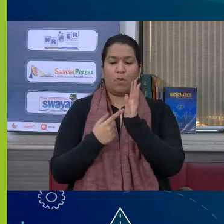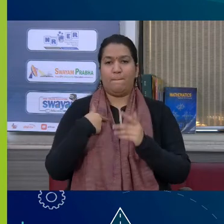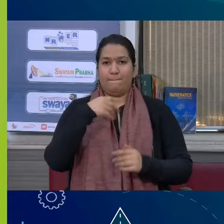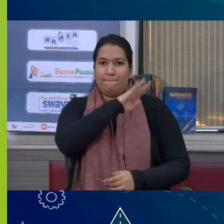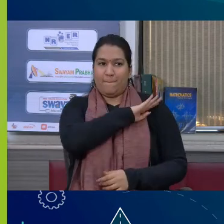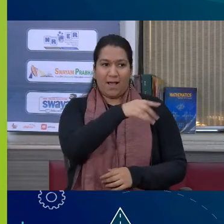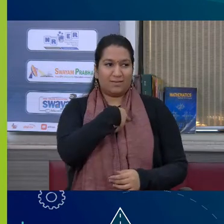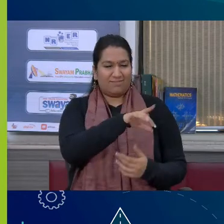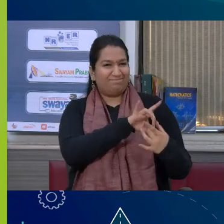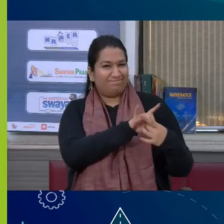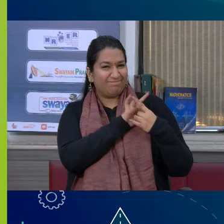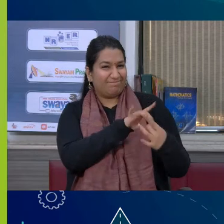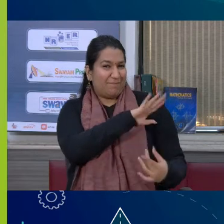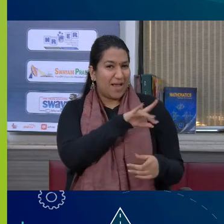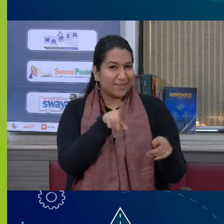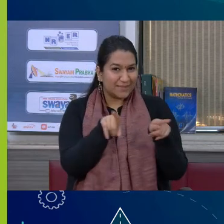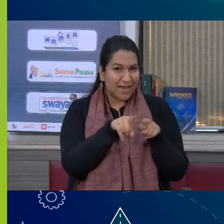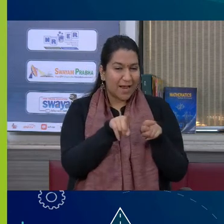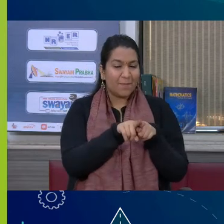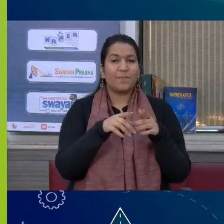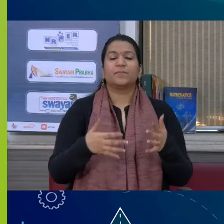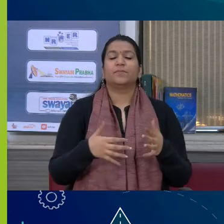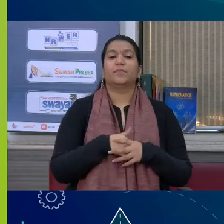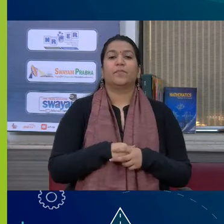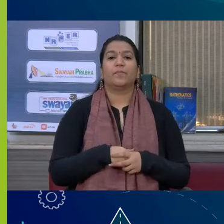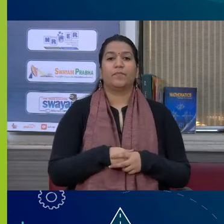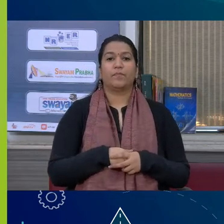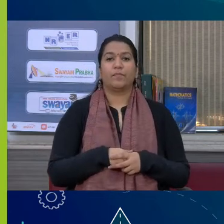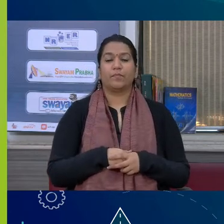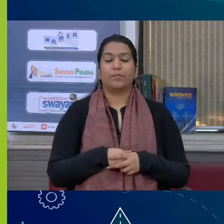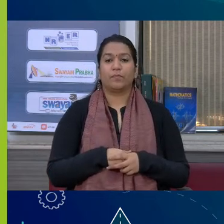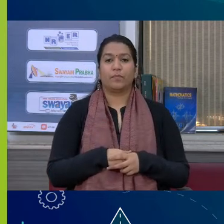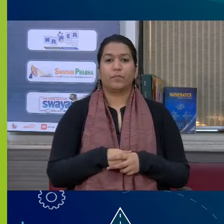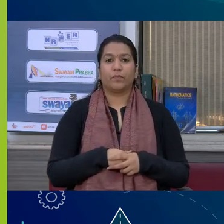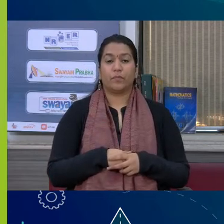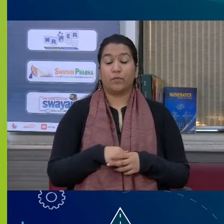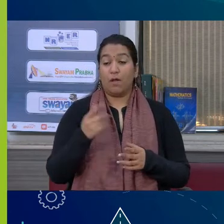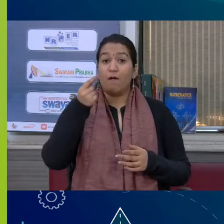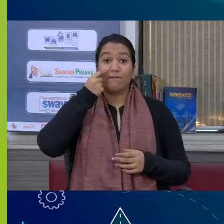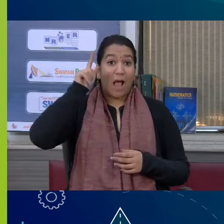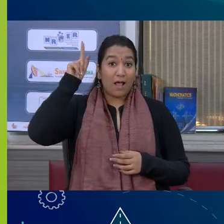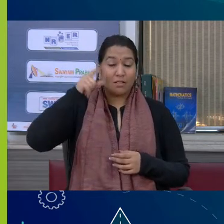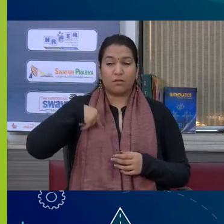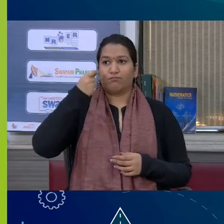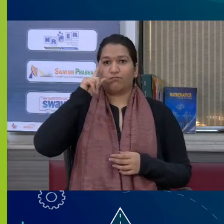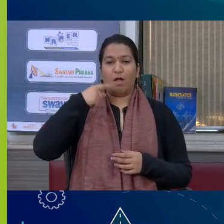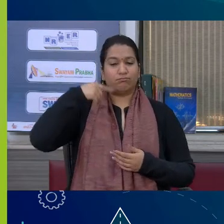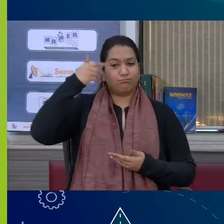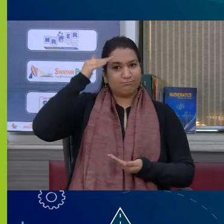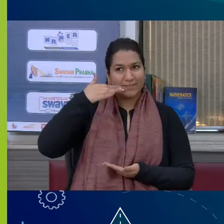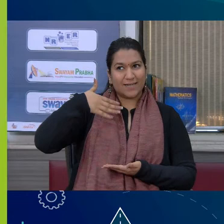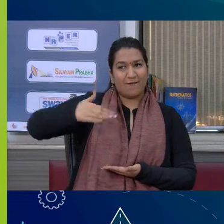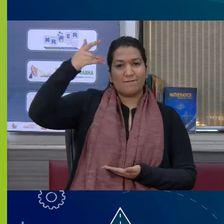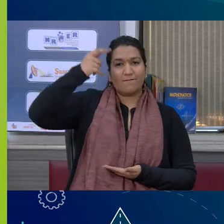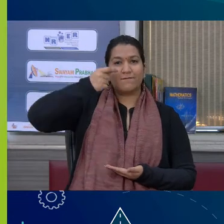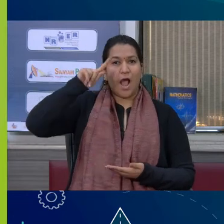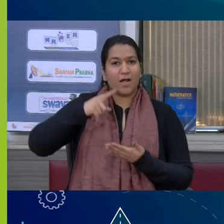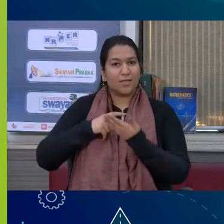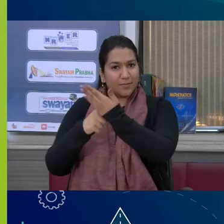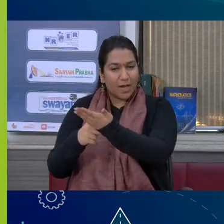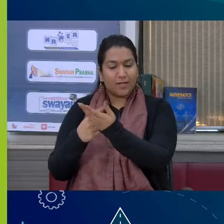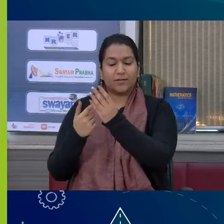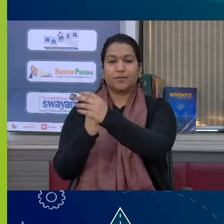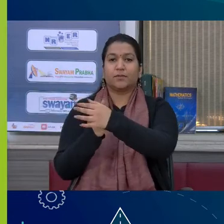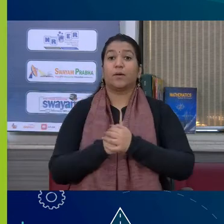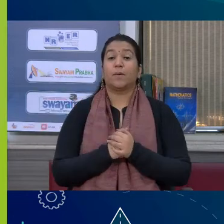भाई से मिलते हैं एक भाई की तरह एक भाई की कर्टब भी को नहीं बाते हैं एक पिता से मिलते हैं तो एक पुत्र की तरह मिलते हैं पुत्र का कर्टबे निभाते